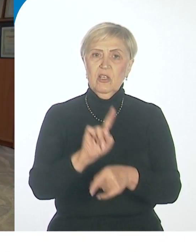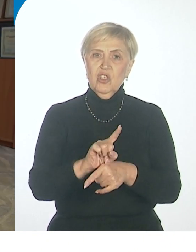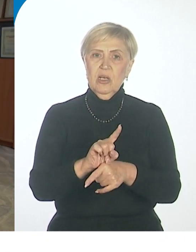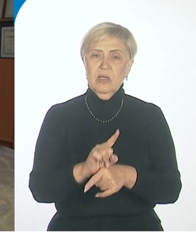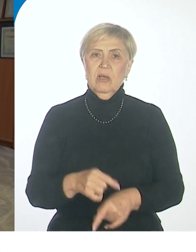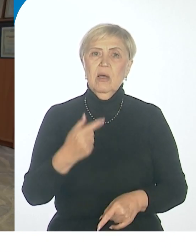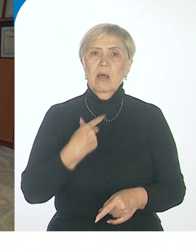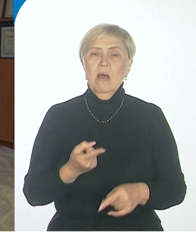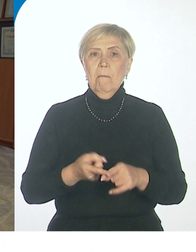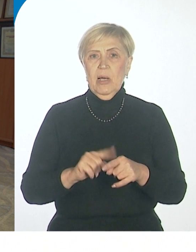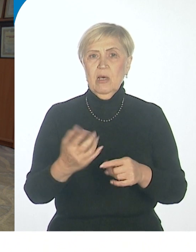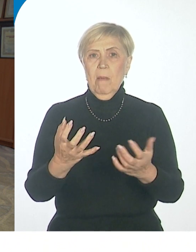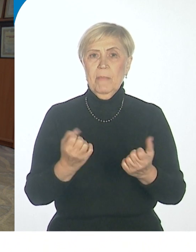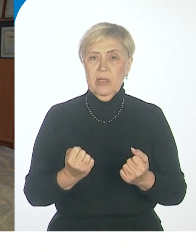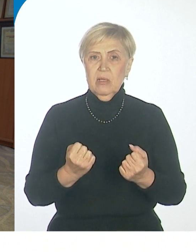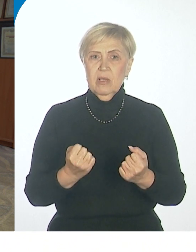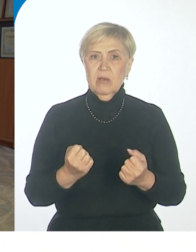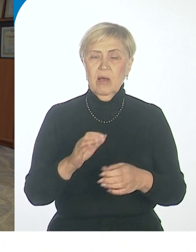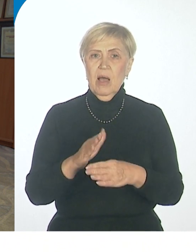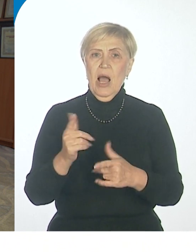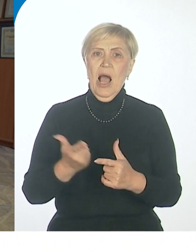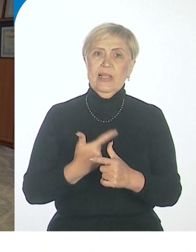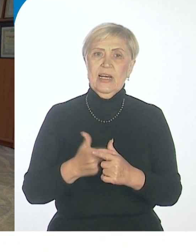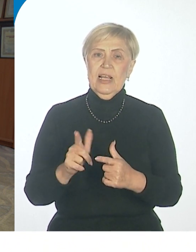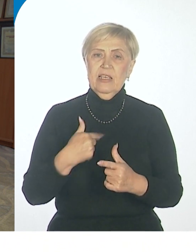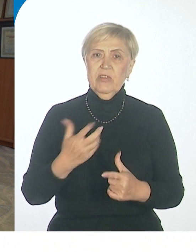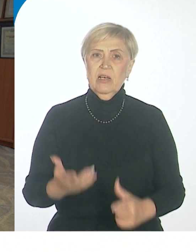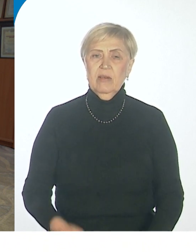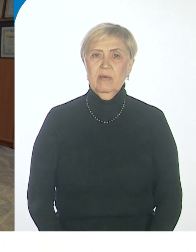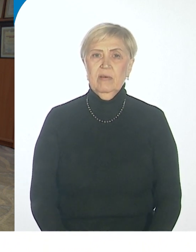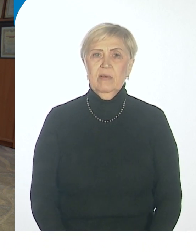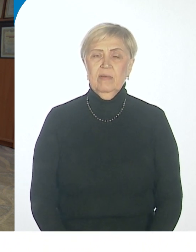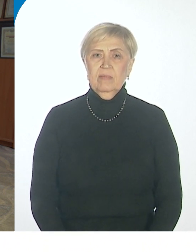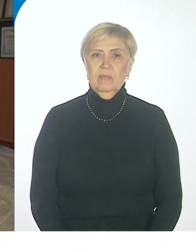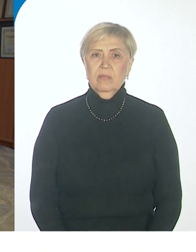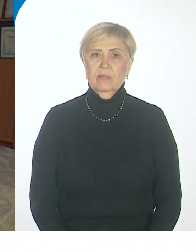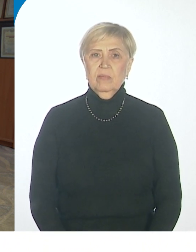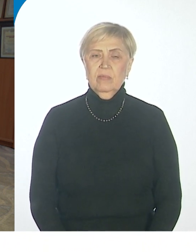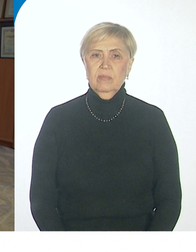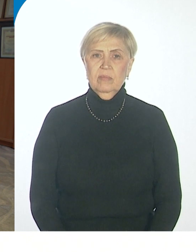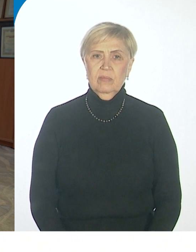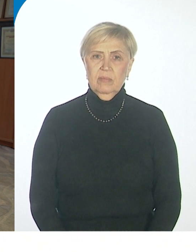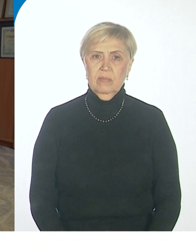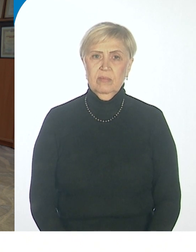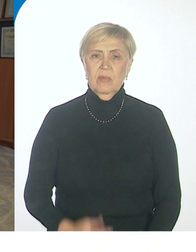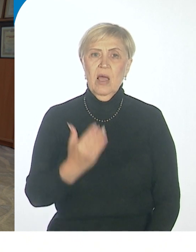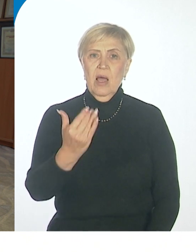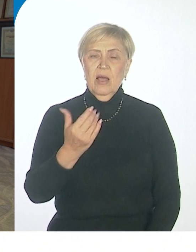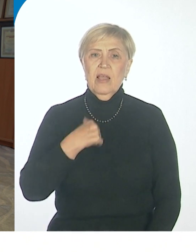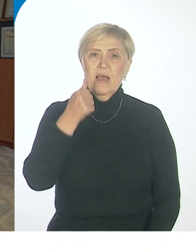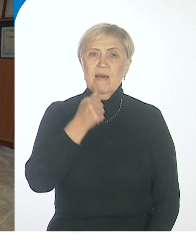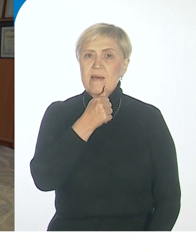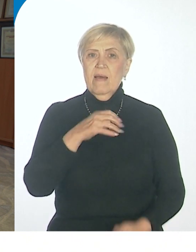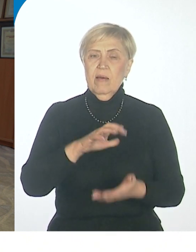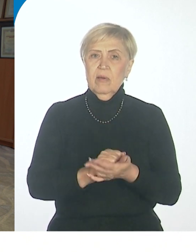Поэтому принята альтернативная квота. То есть они арендуют в наших